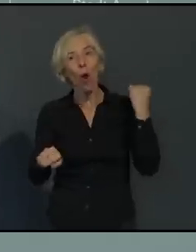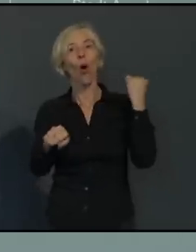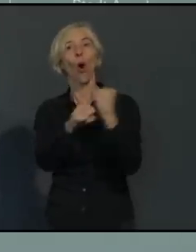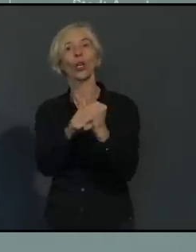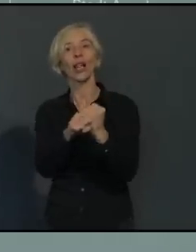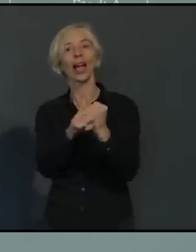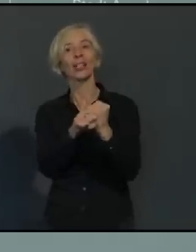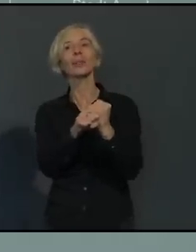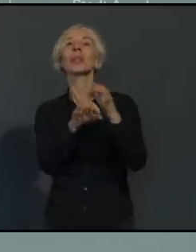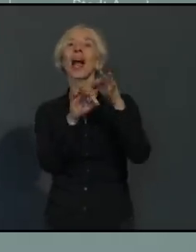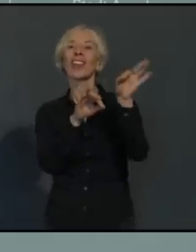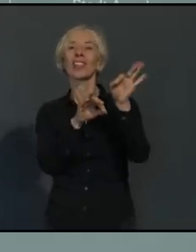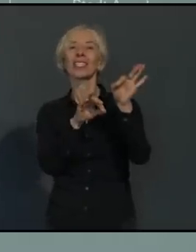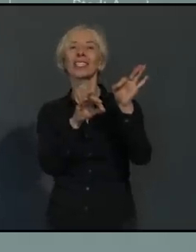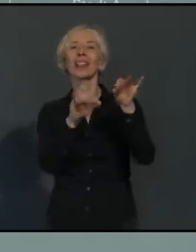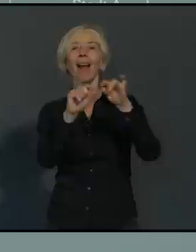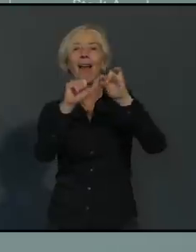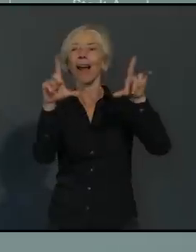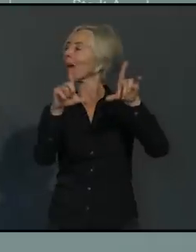in Augsburg online abgebildet.